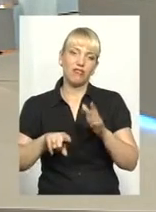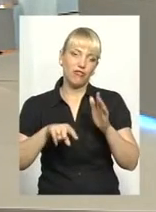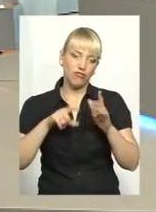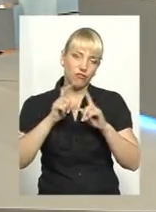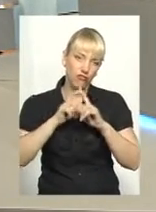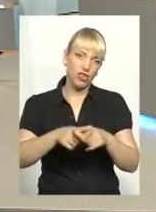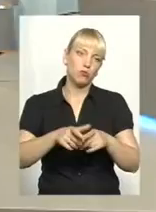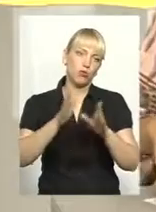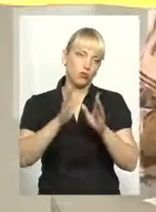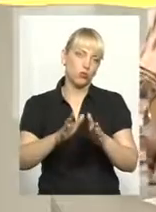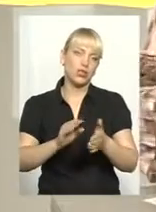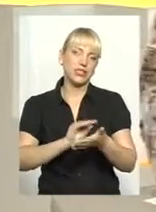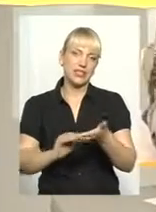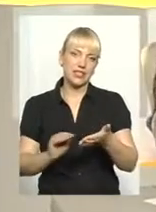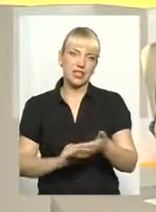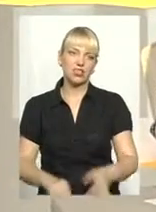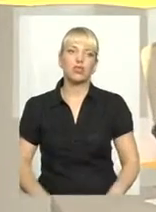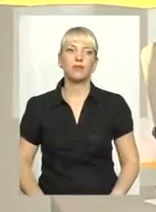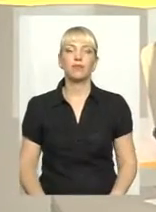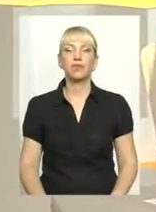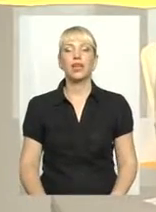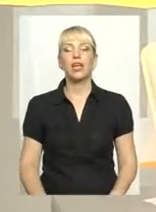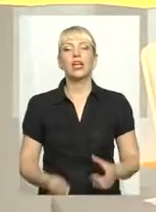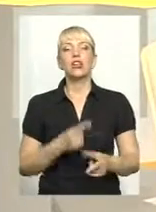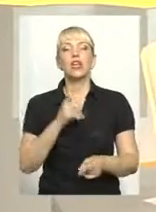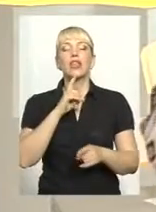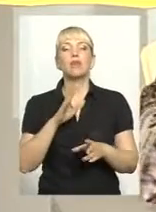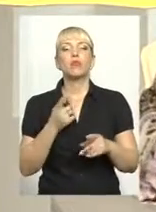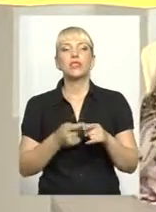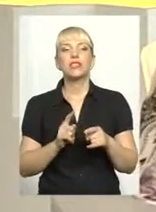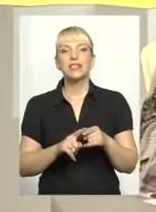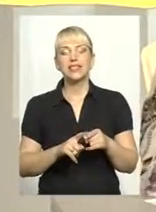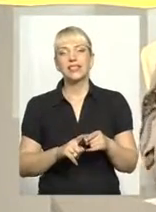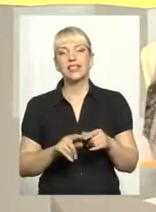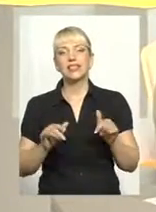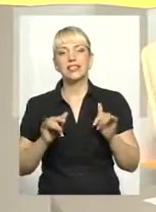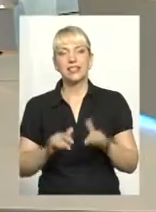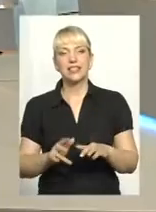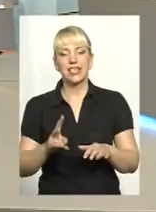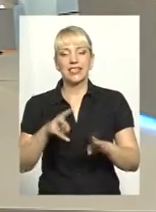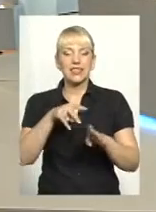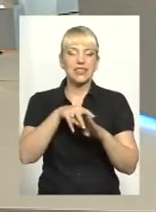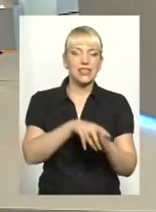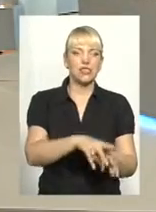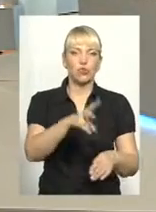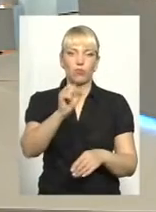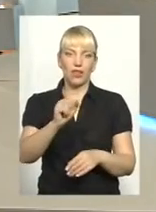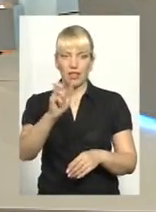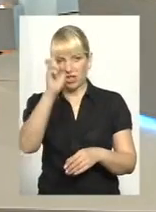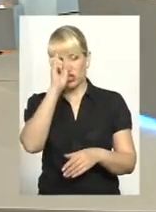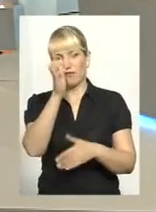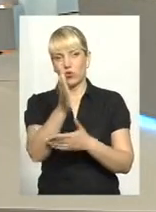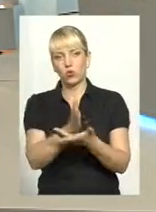зазначена. Чи не стануть такі дії своєрідним тиском на того чи іншого державного службовця, чи то чиновника,